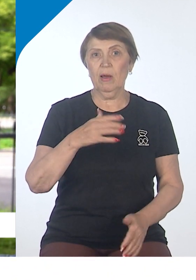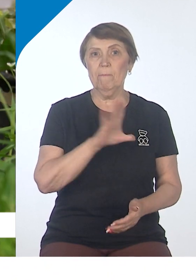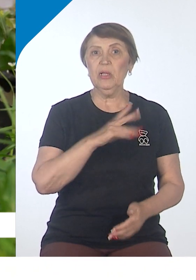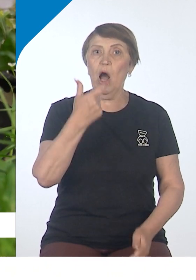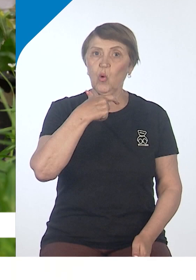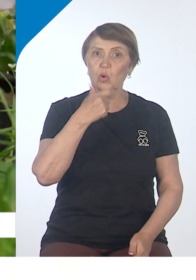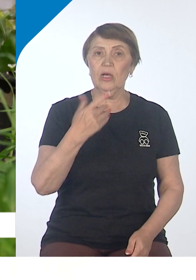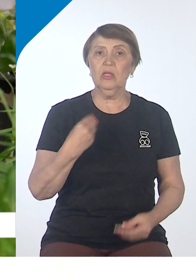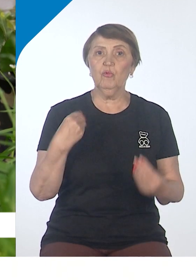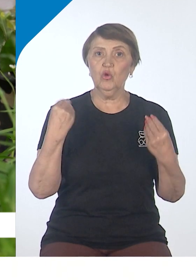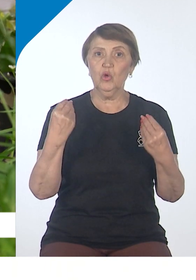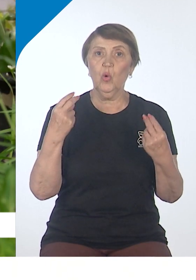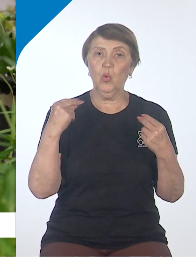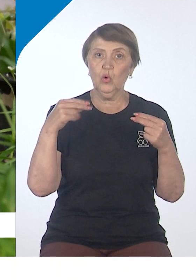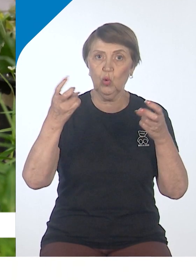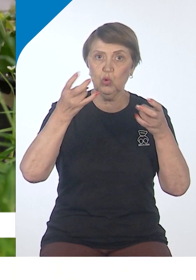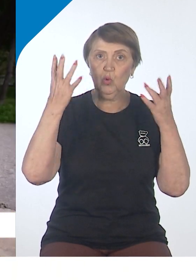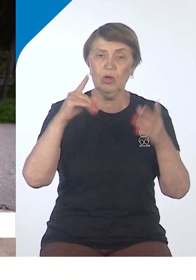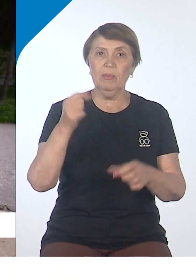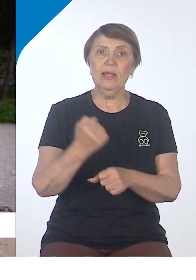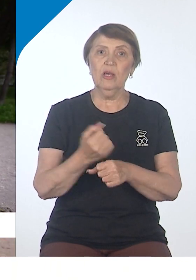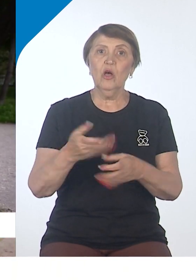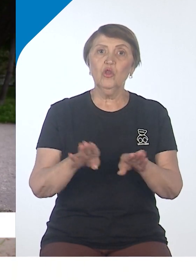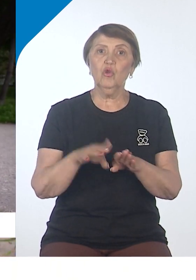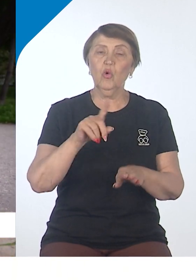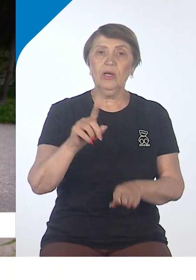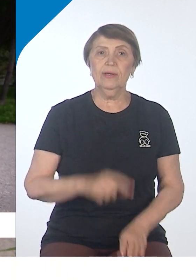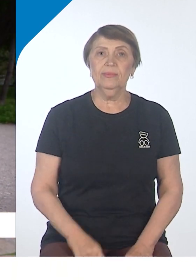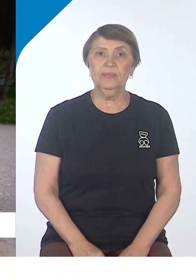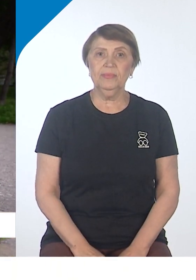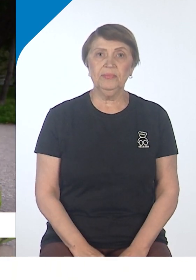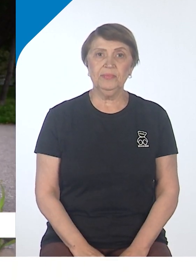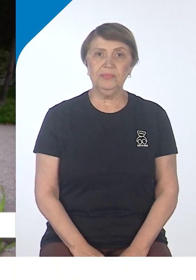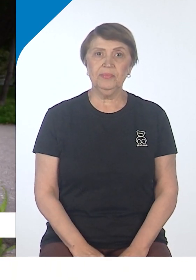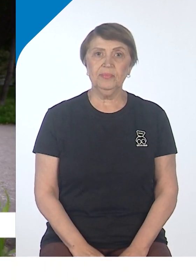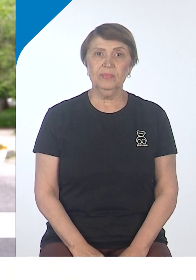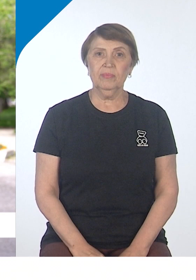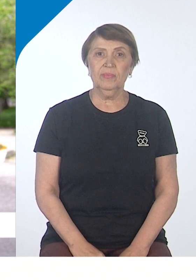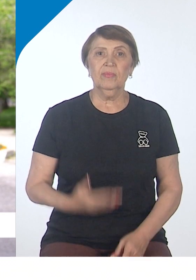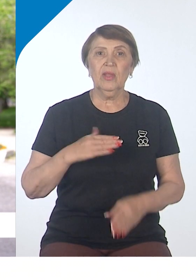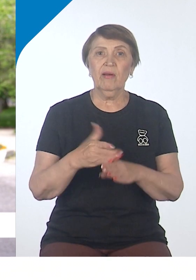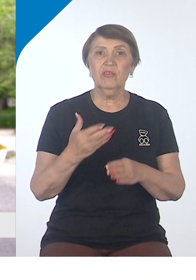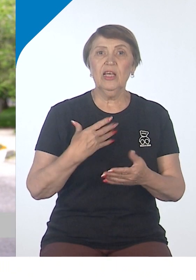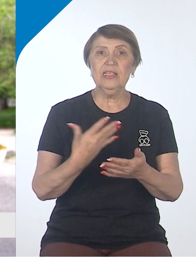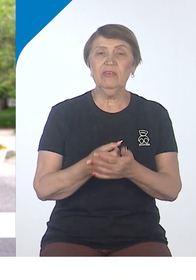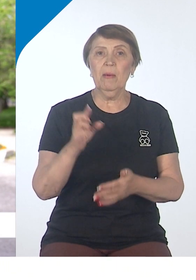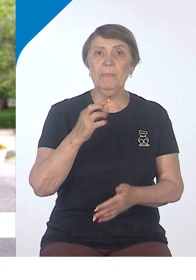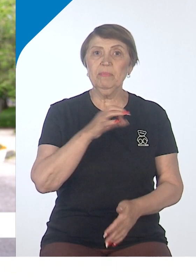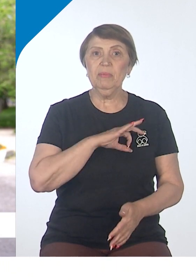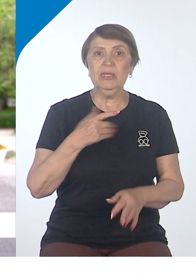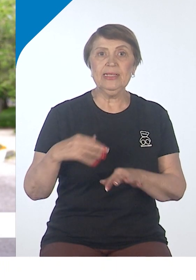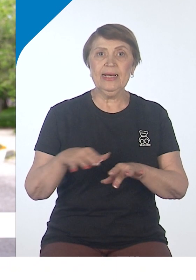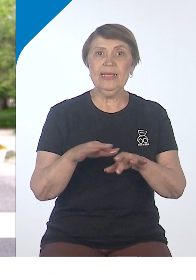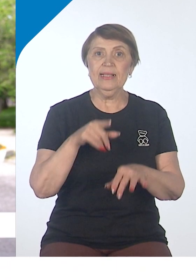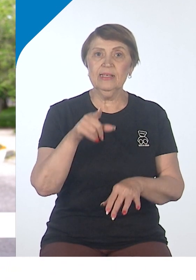культурным. Делать что-то не только в части своей предпринимательской деятельности,